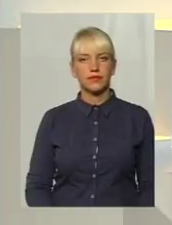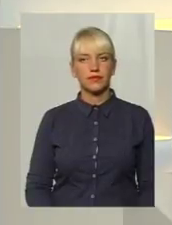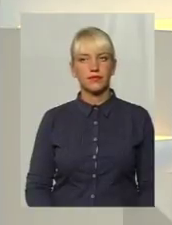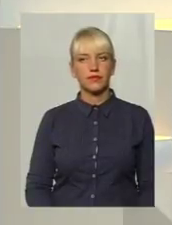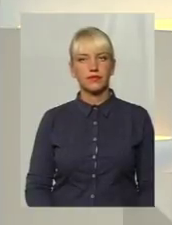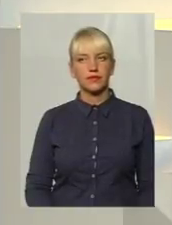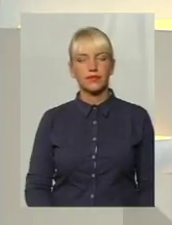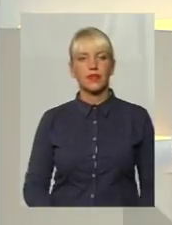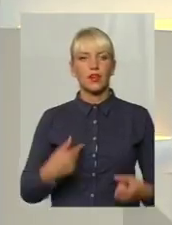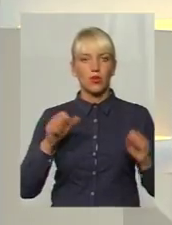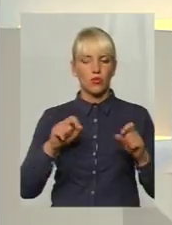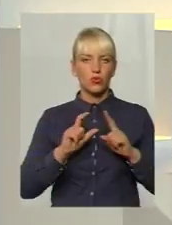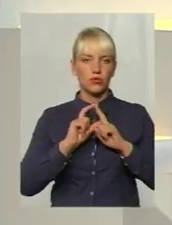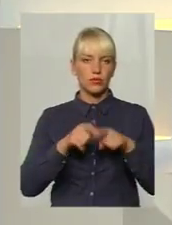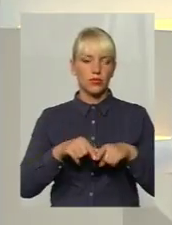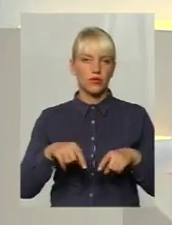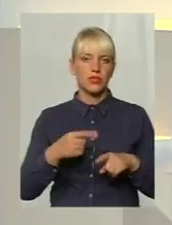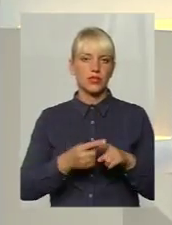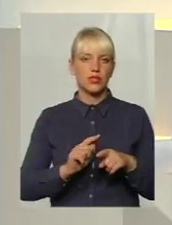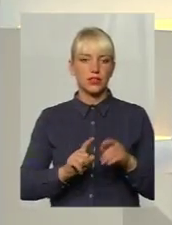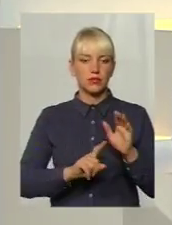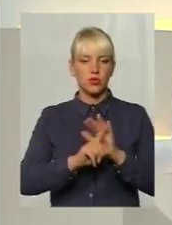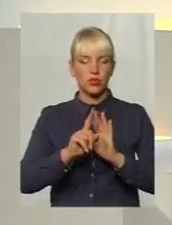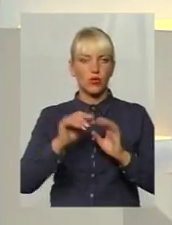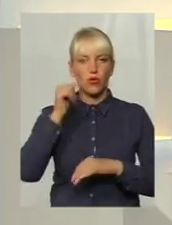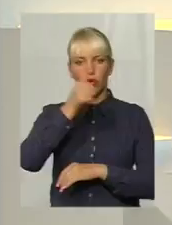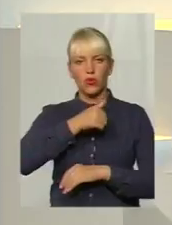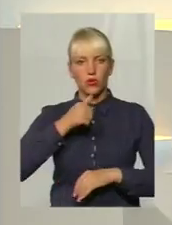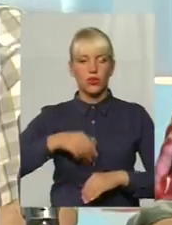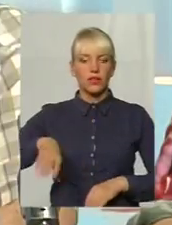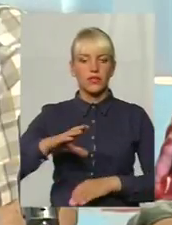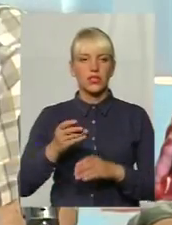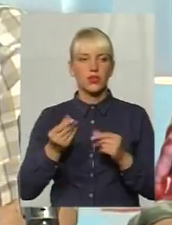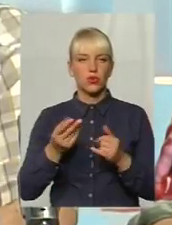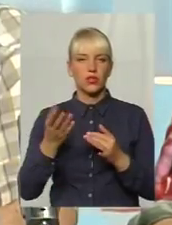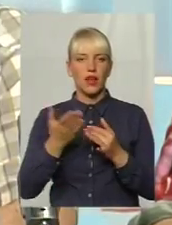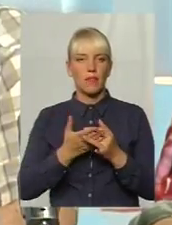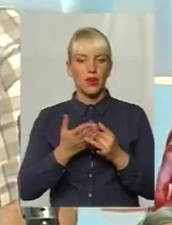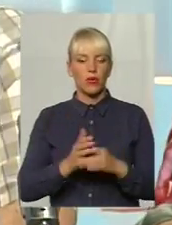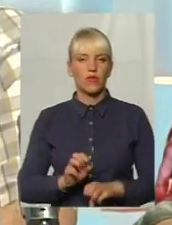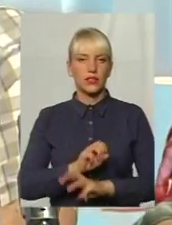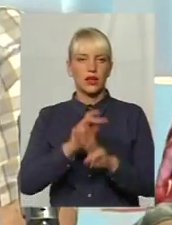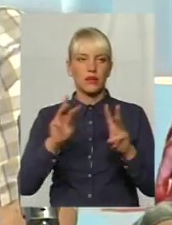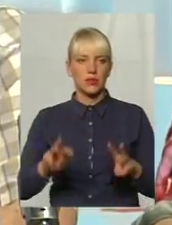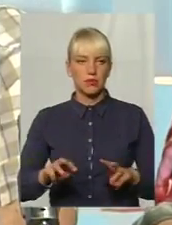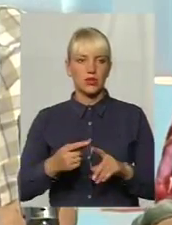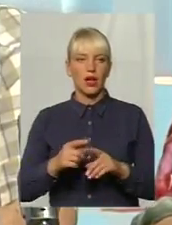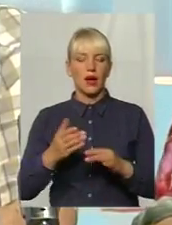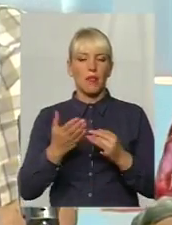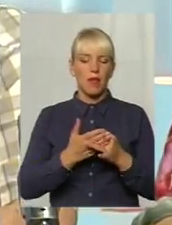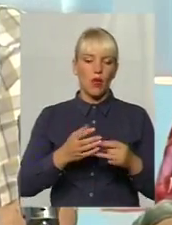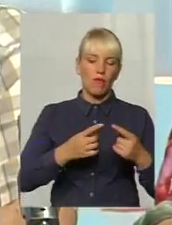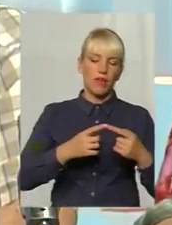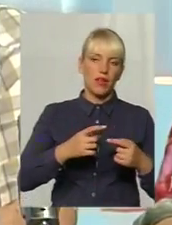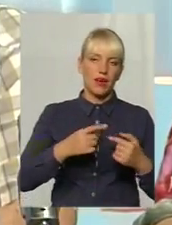Можемо відповісти. З початку року всі гроші на пільгове забезпечення пільгових категорій чи